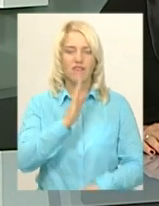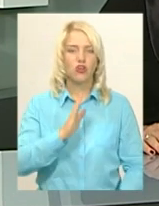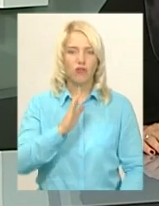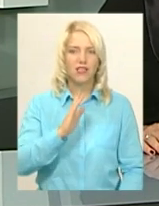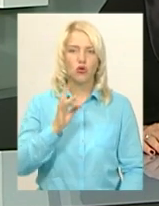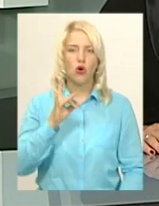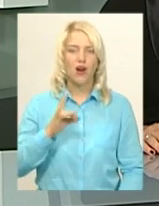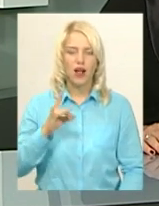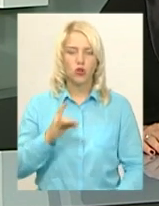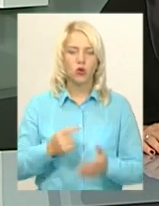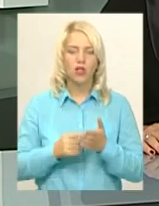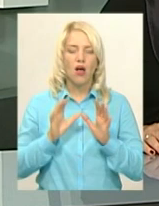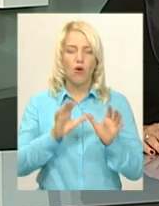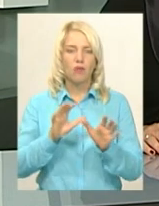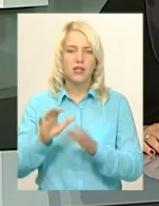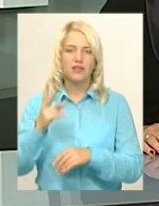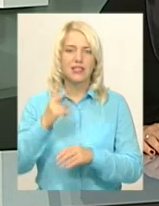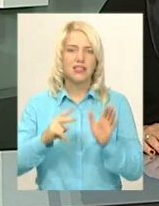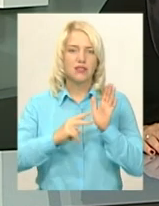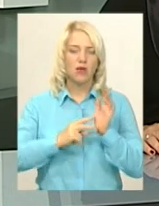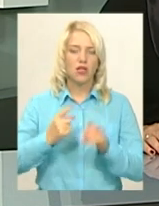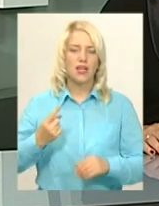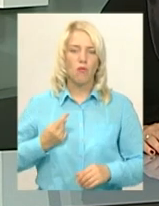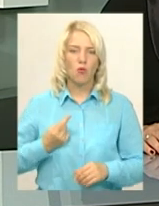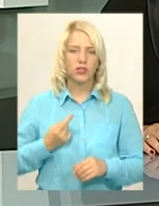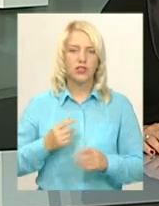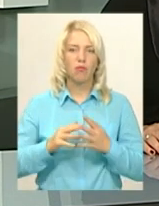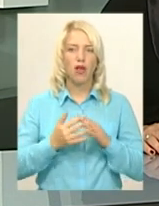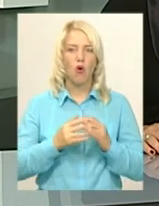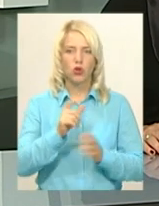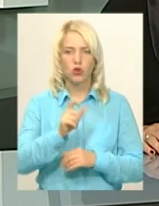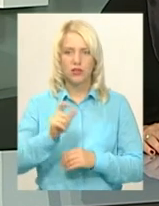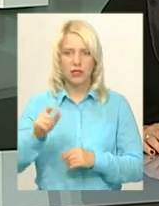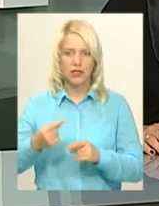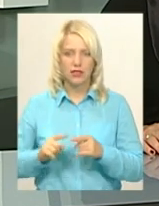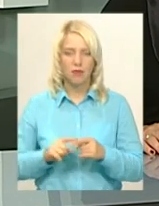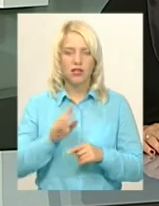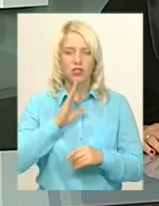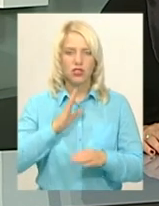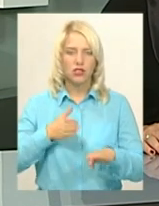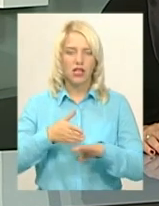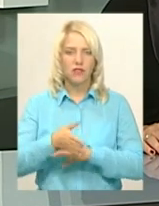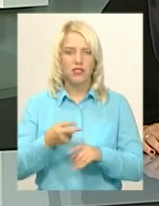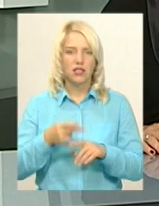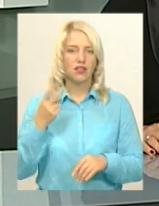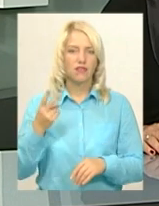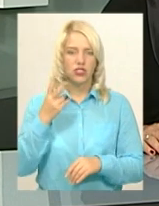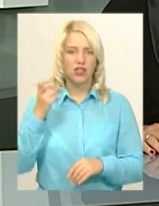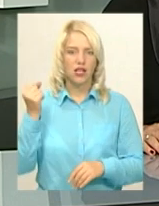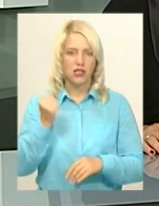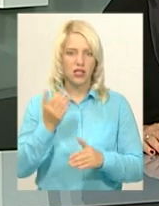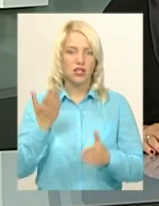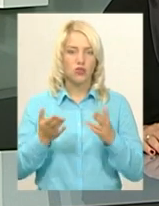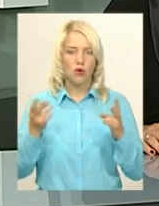Тимцесь опікується 20-ма самотніми односельцями. До кожного свого підопічного жінка навідується щонайменше двічі на тиждень, а за